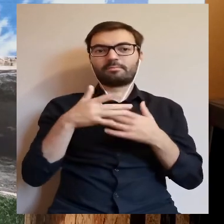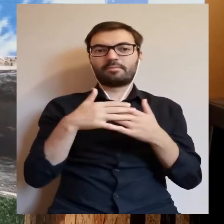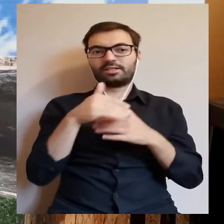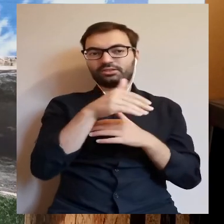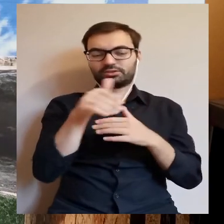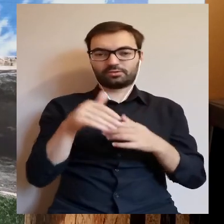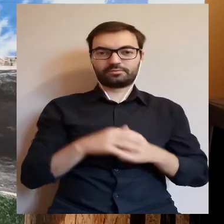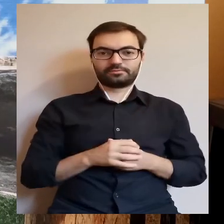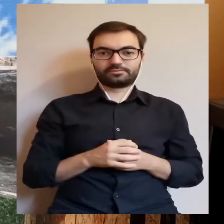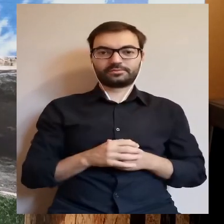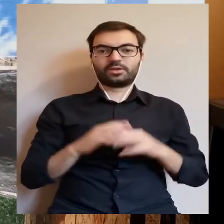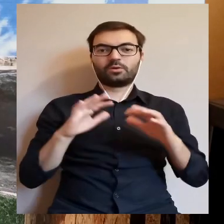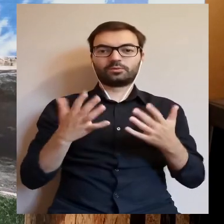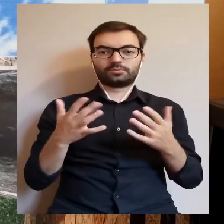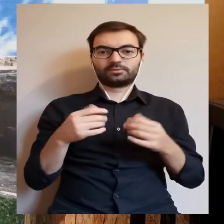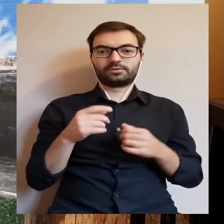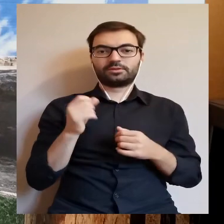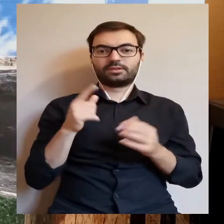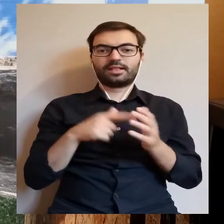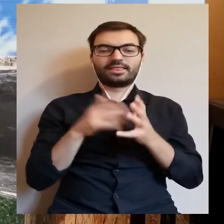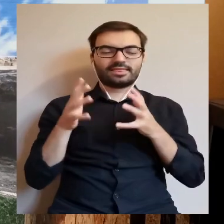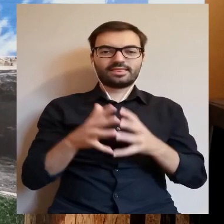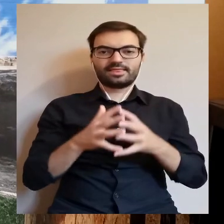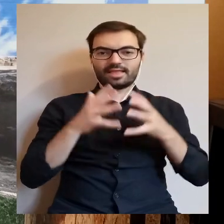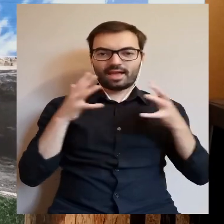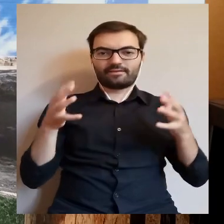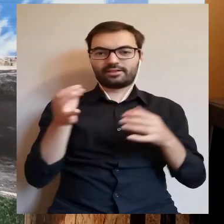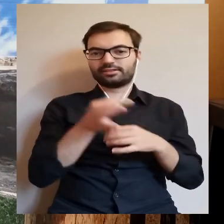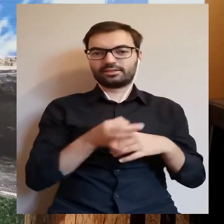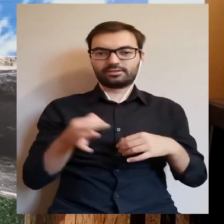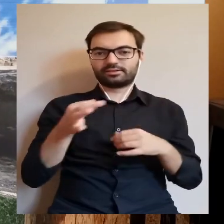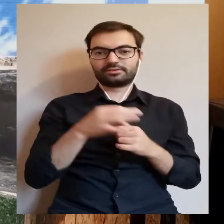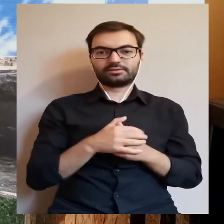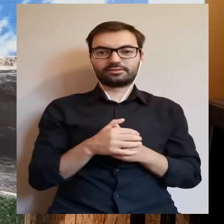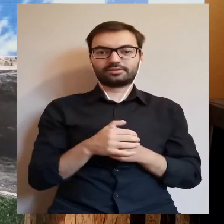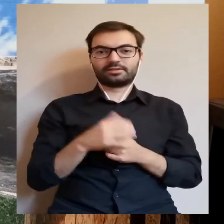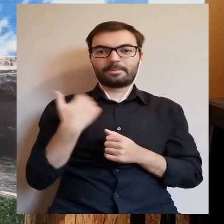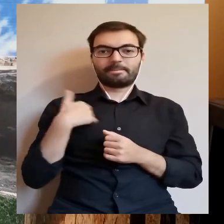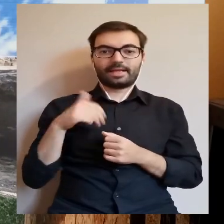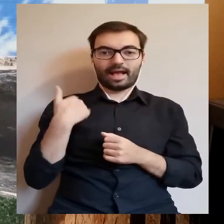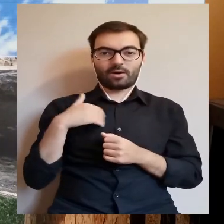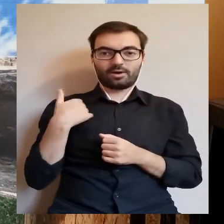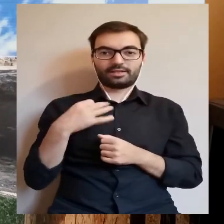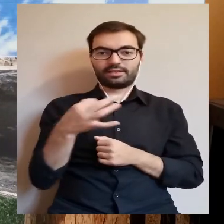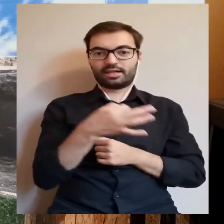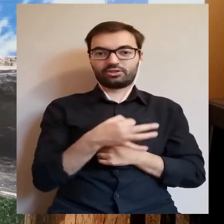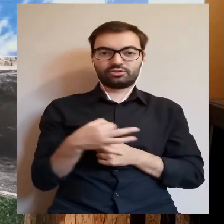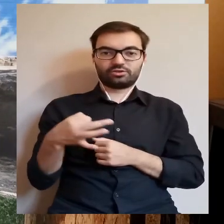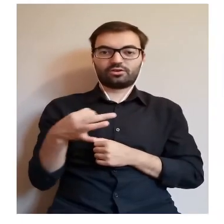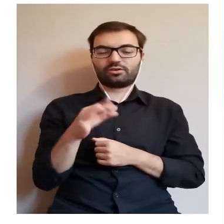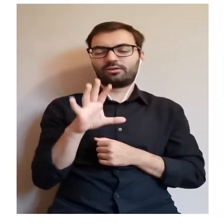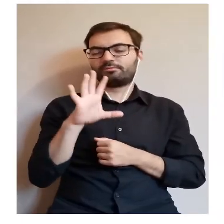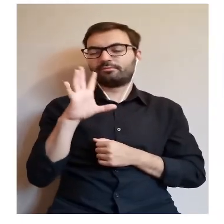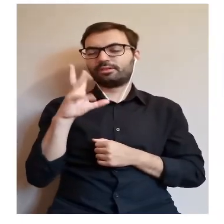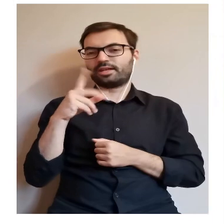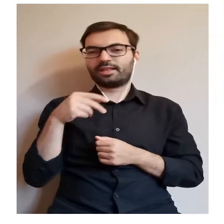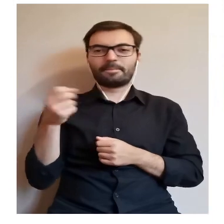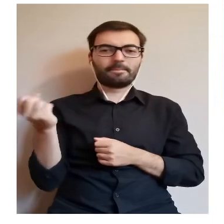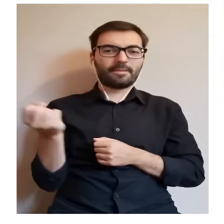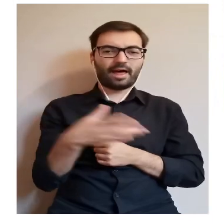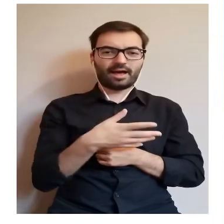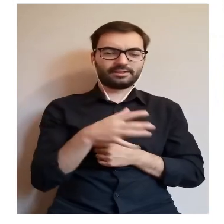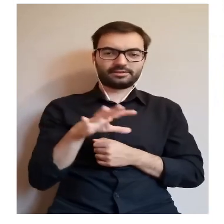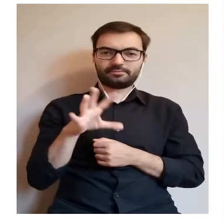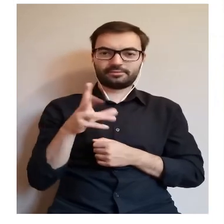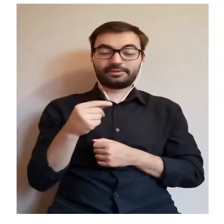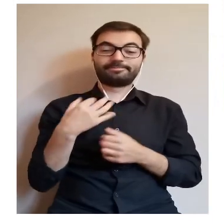obrzeżach jego. Czyli tak, mamy te największe jeziora, czyli jezioro Białe, które ma przepiękne plaże,